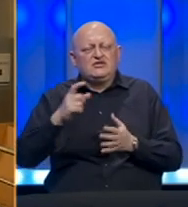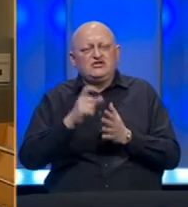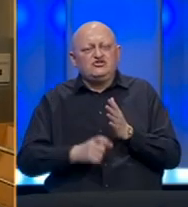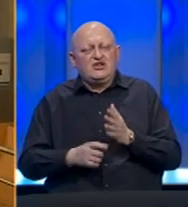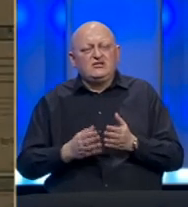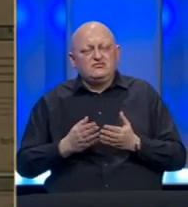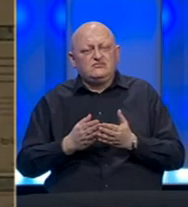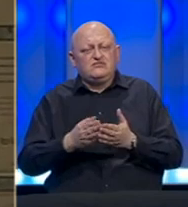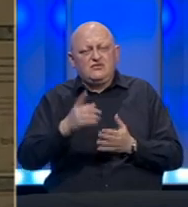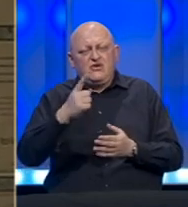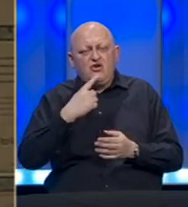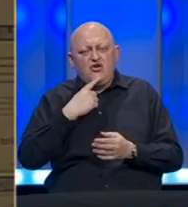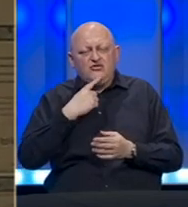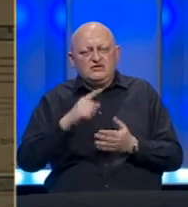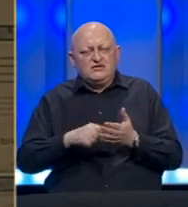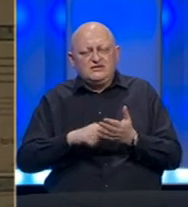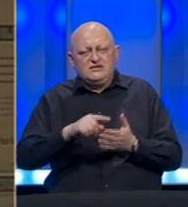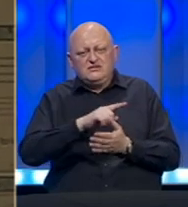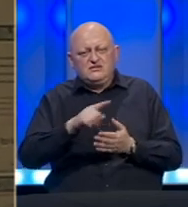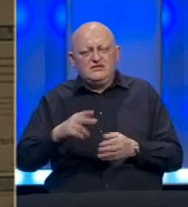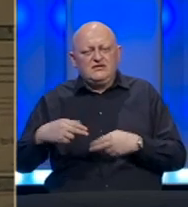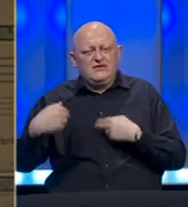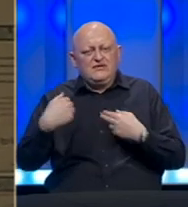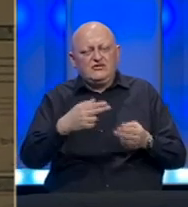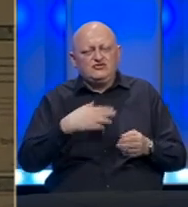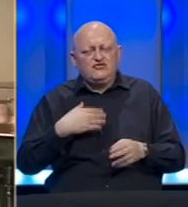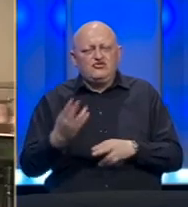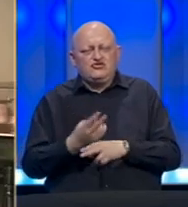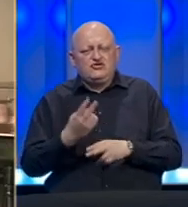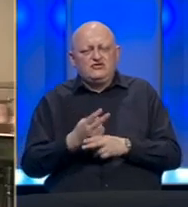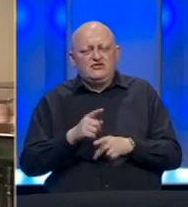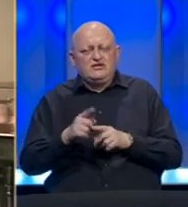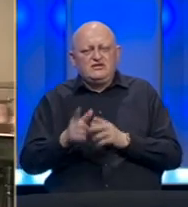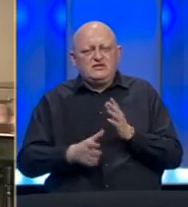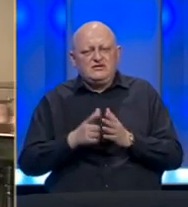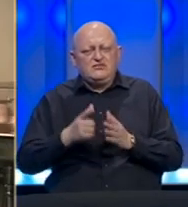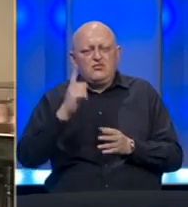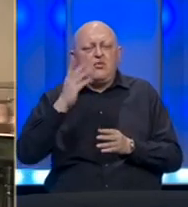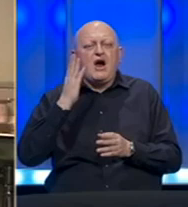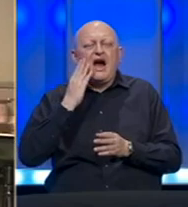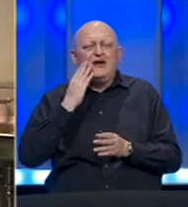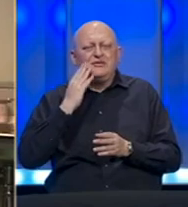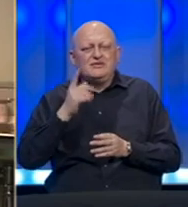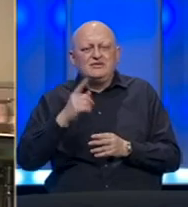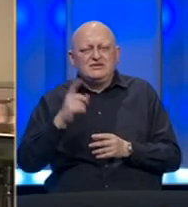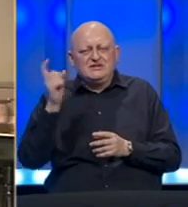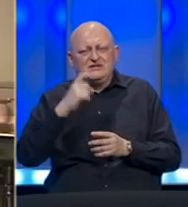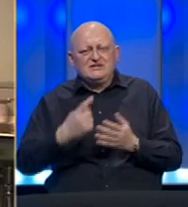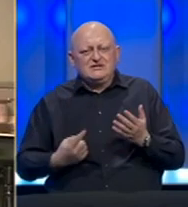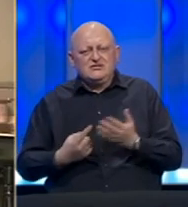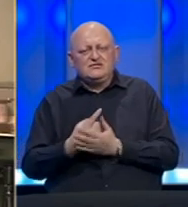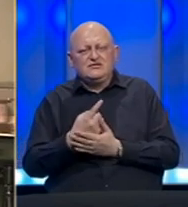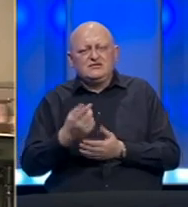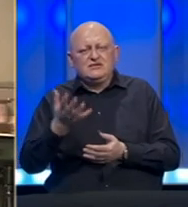posade. Oni, čiji su testovi bili negativni, biće vraćeni u svoje zemlje. Istovremeno, u Sjedinjenim državama crni bilans je